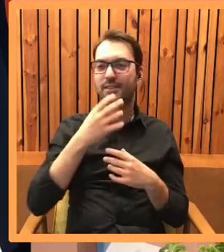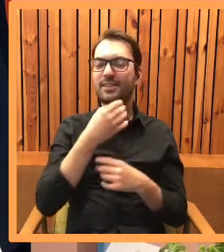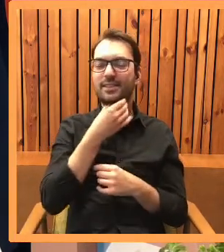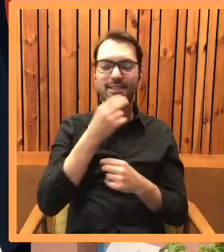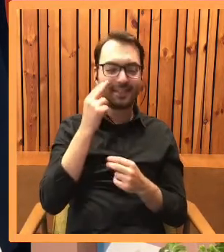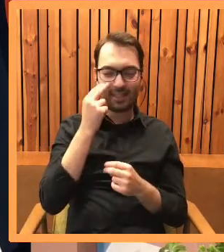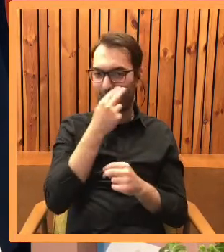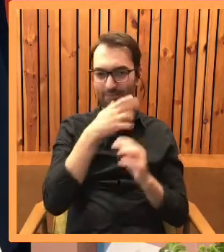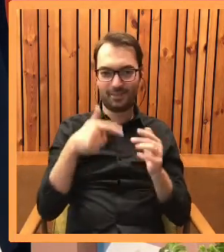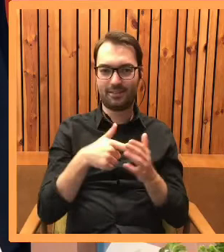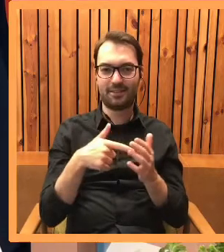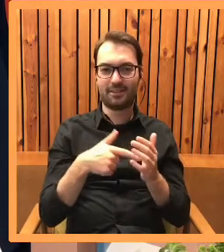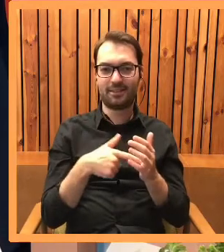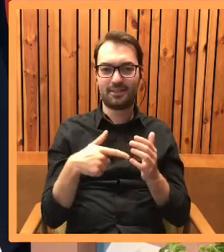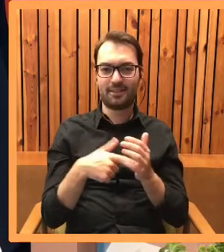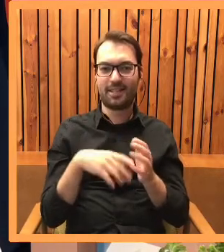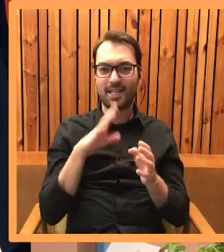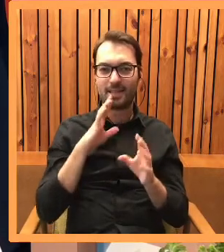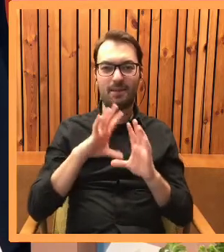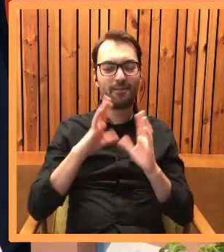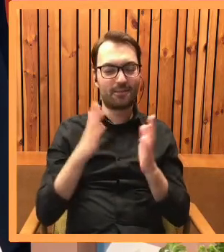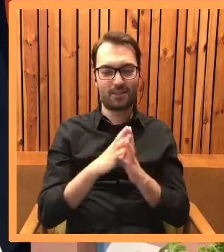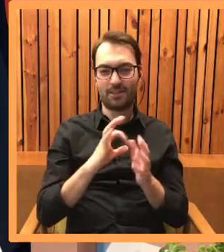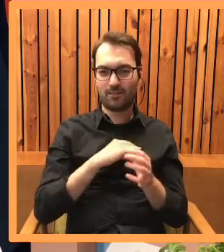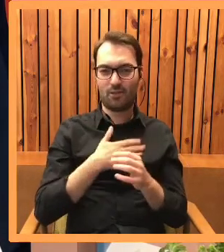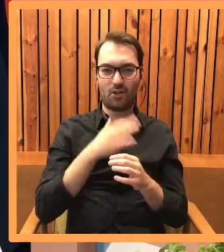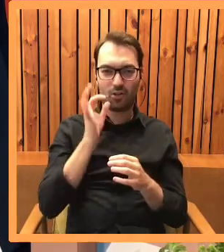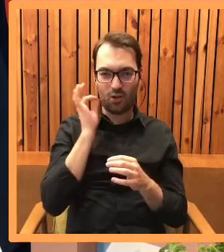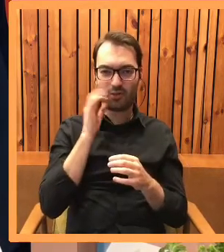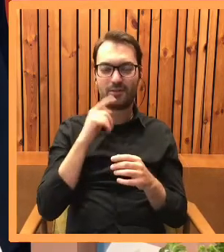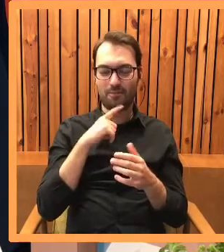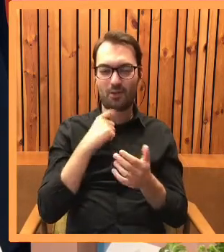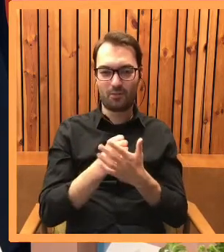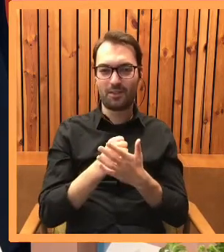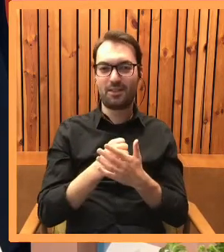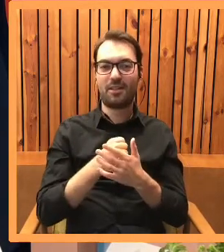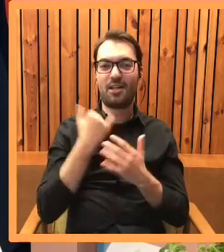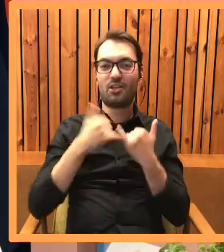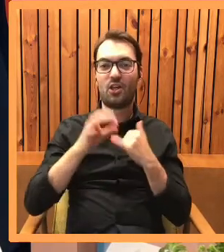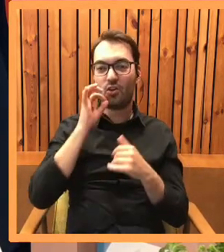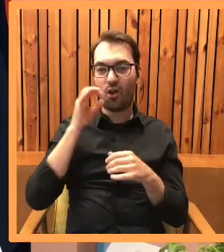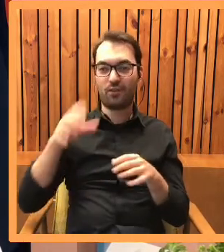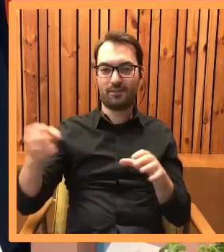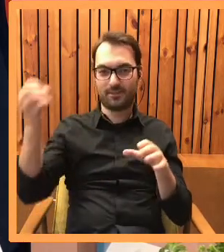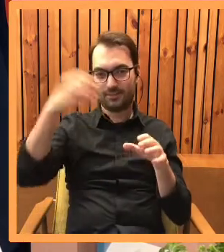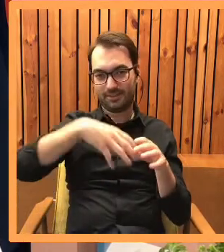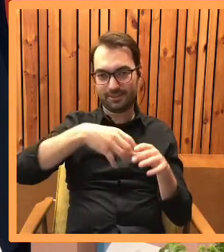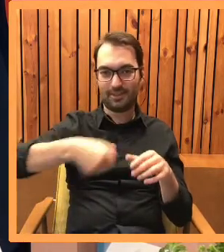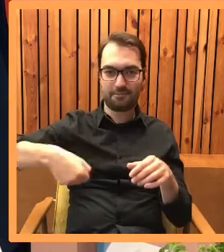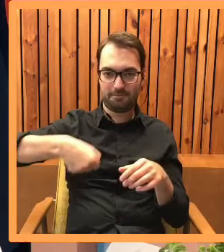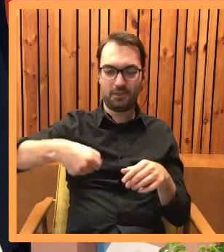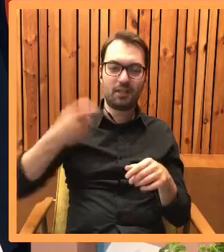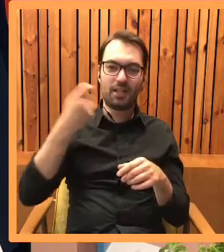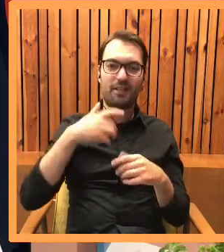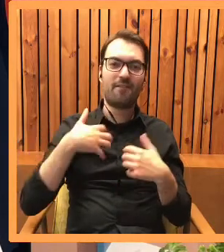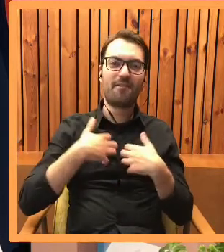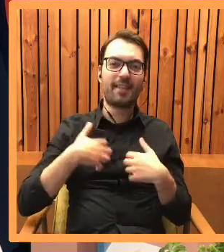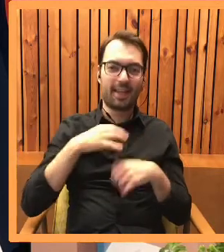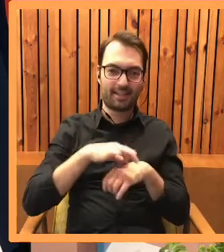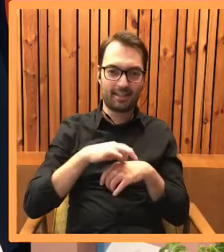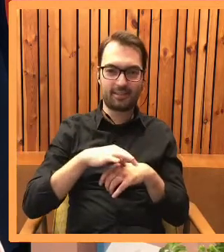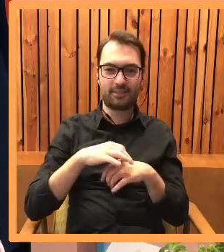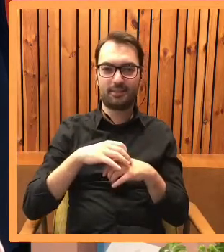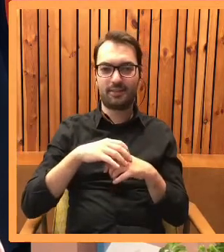zdarzyć. I to faktycznie chyba wszyscy właściciele kotów też poświadczą, że kiedy kot jest spakowany do transportera i musi jechać do weterynarza, to nagle